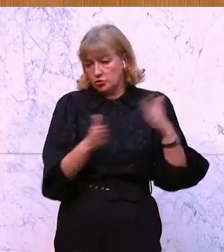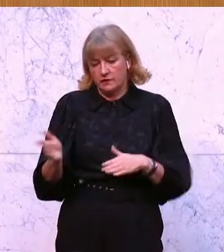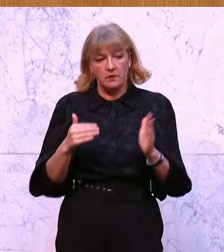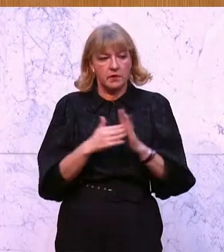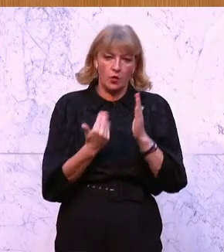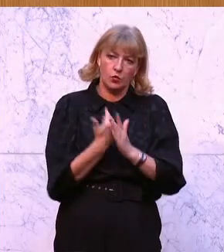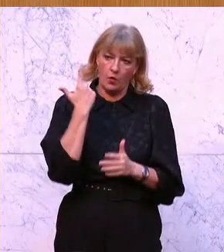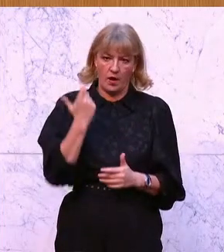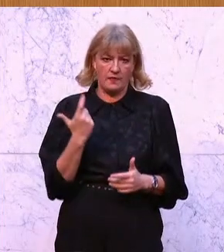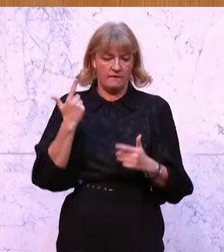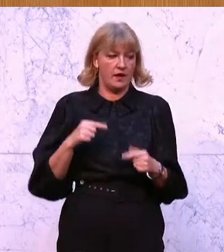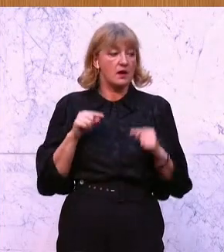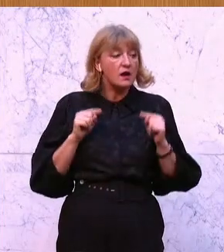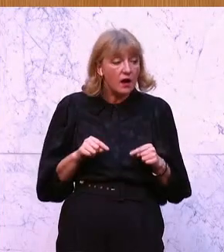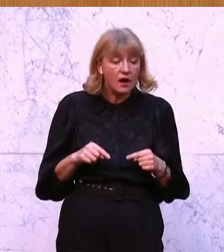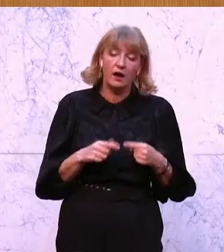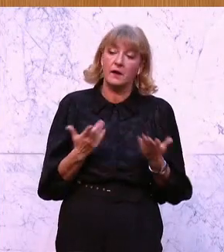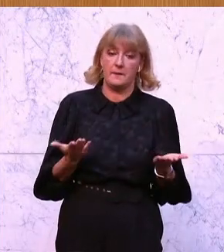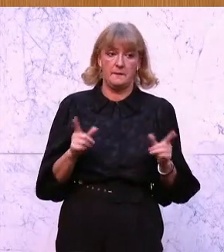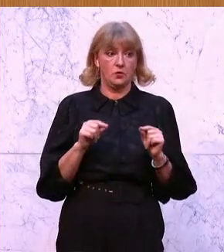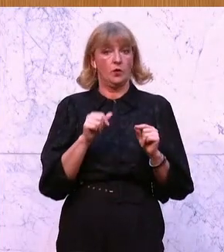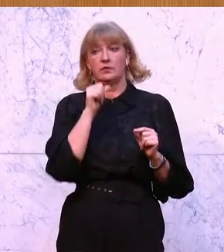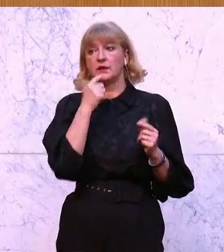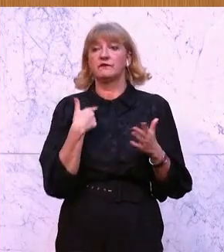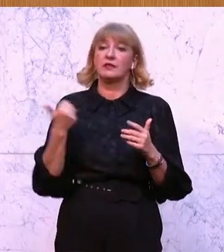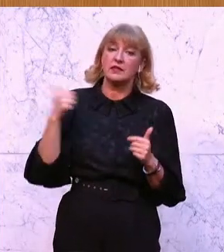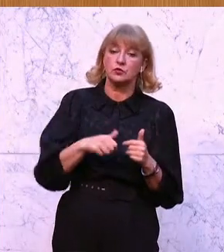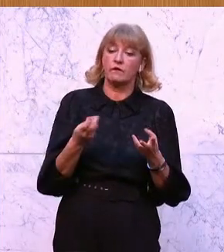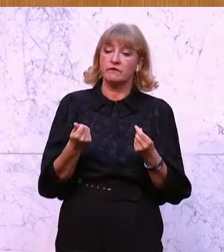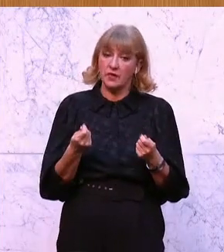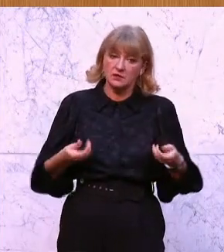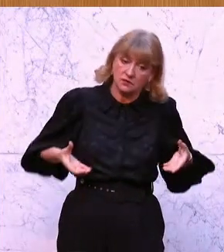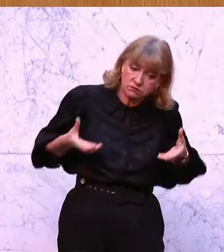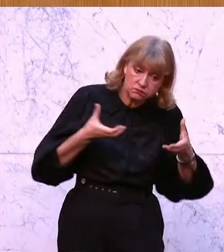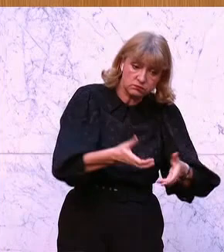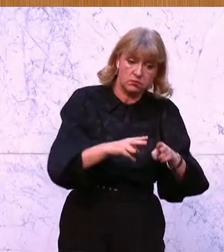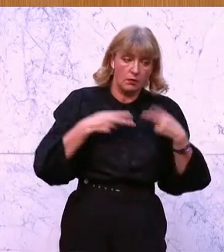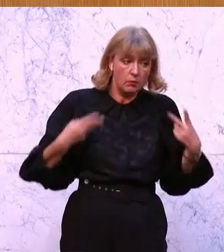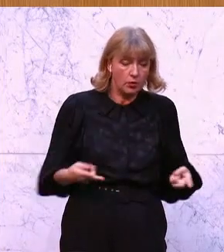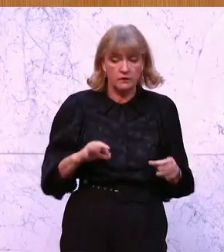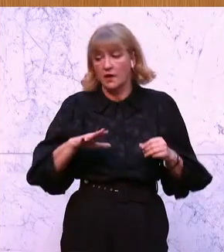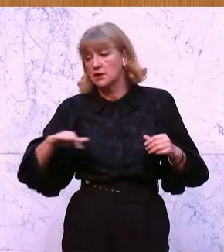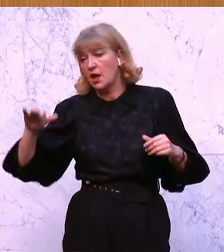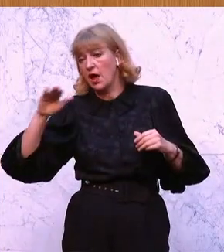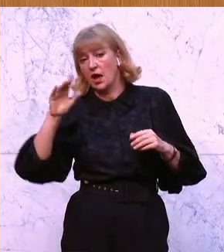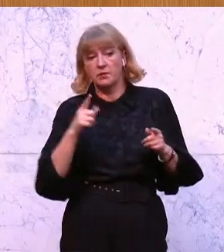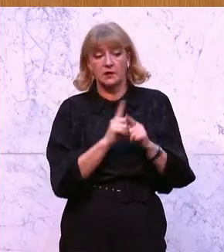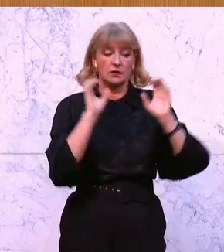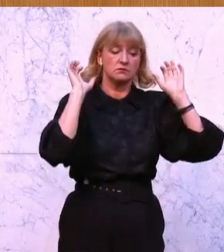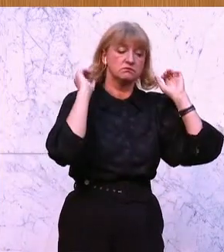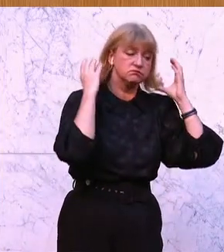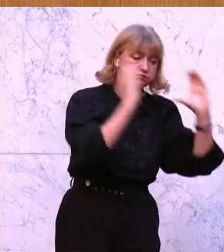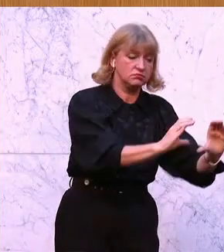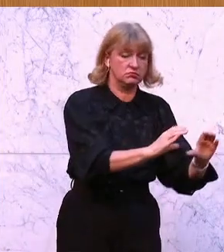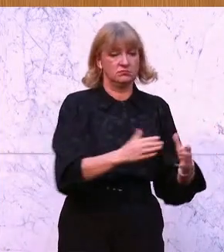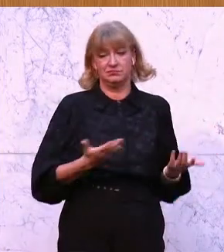Neuanfang. Dieser Neuanfang hat aber nicht aufsehen, dass wir jetzt ein zusätzliches Finanzierungssystem vom Bund über alle Ebenen drüber stülpen und